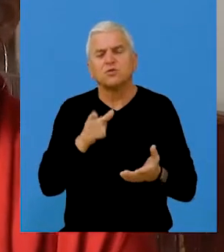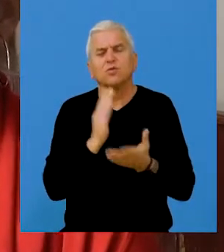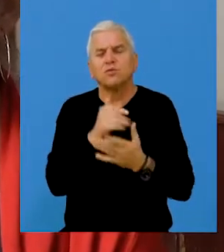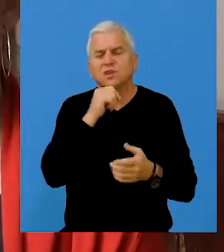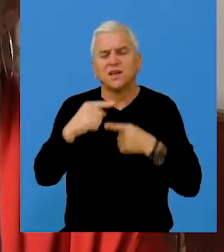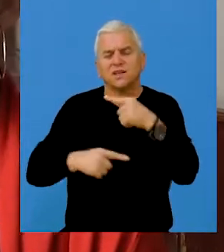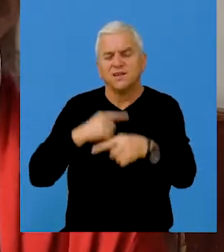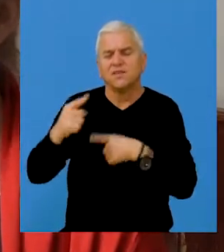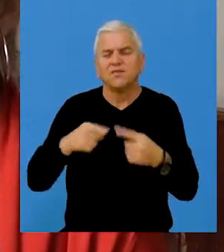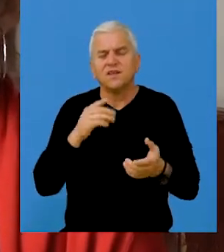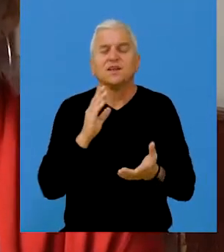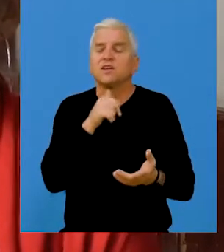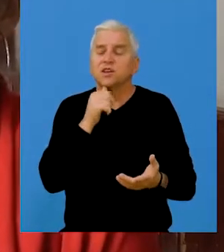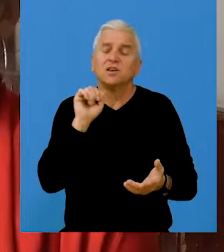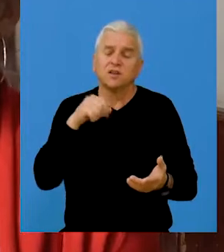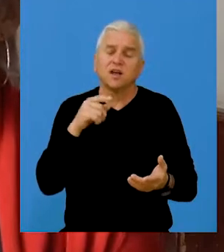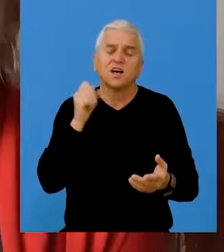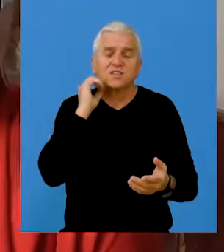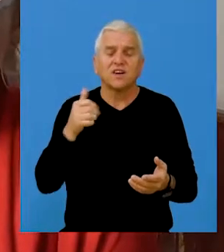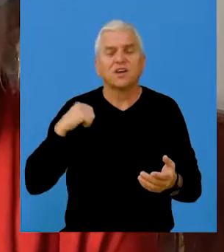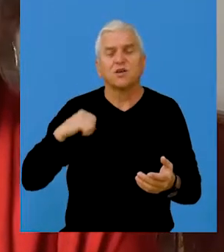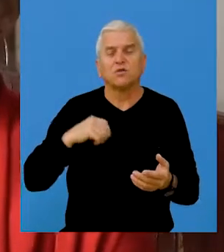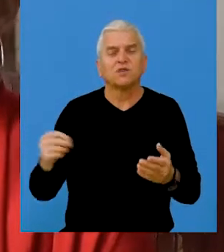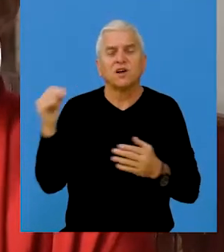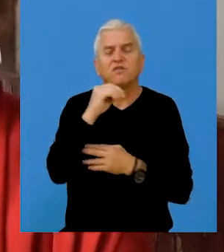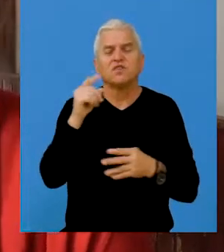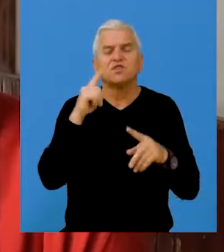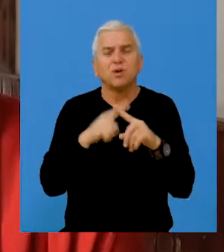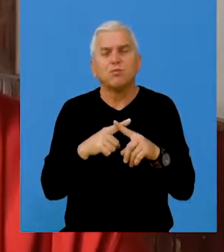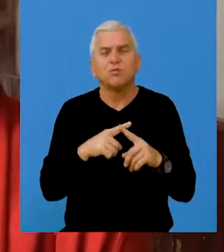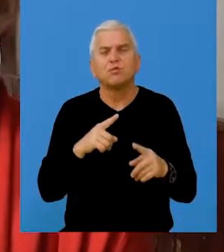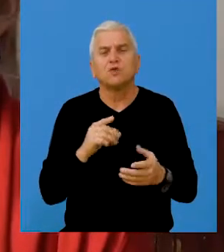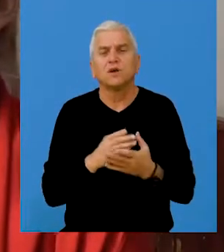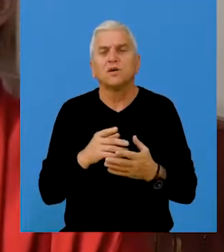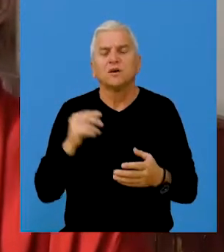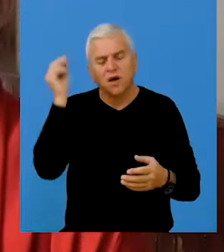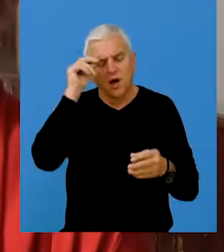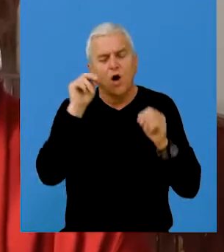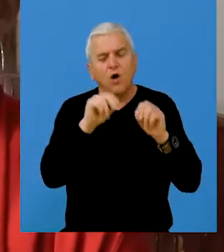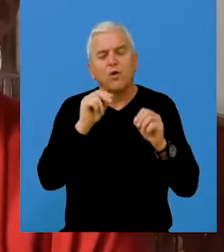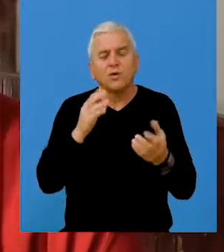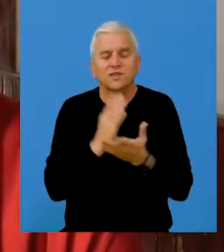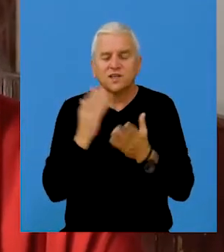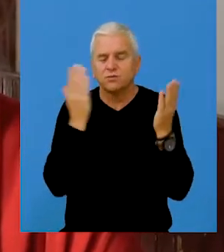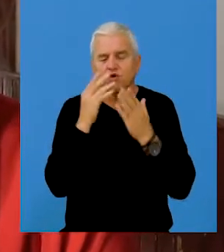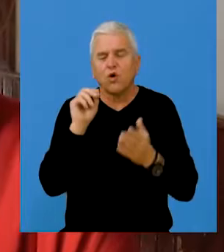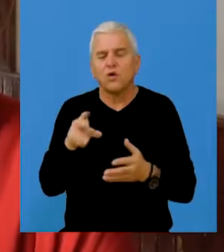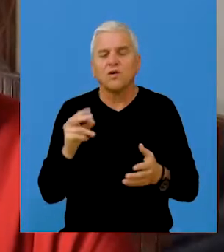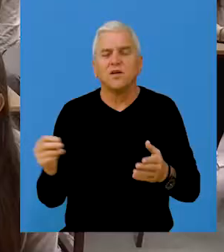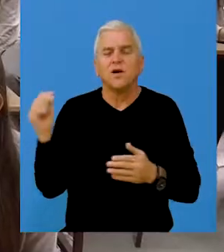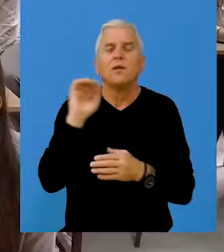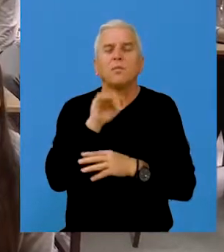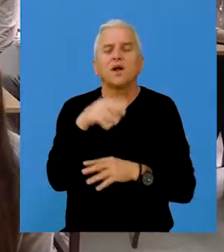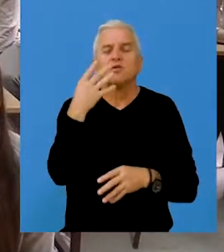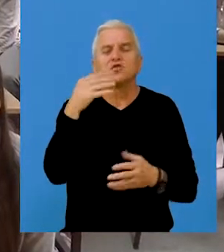trudimo da to postane tradicionalno i da svake godine više puta organizujemo ove edukacije u srednjim školama.